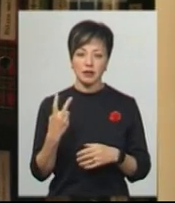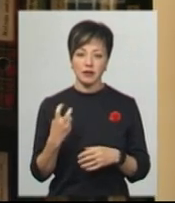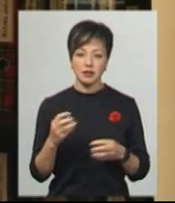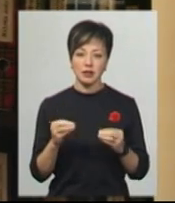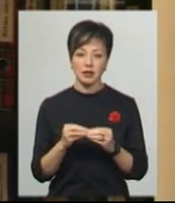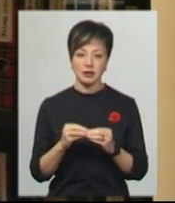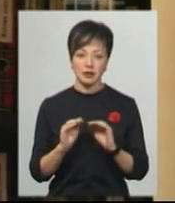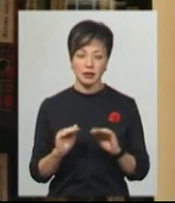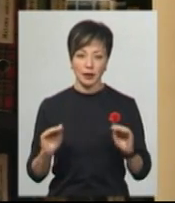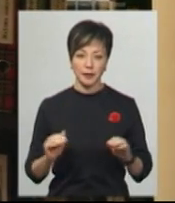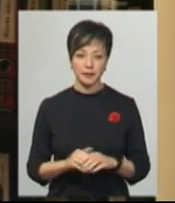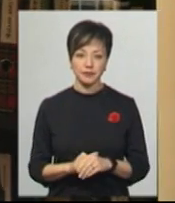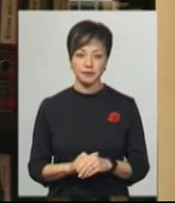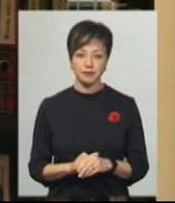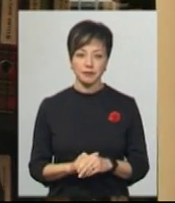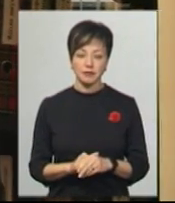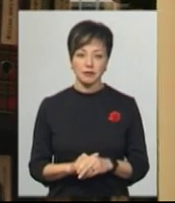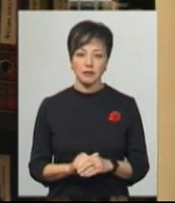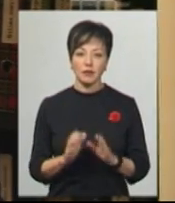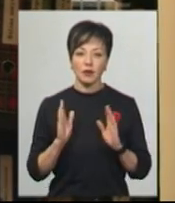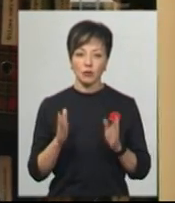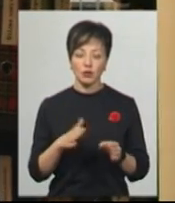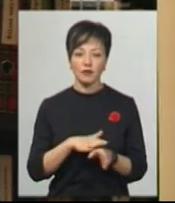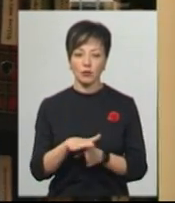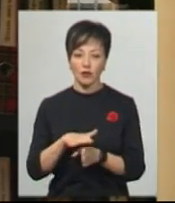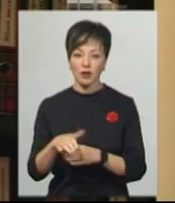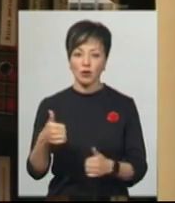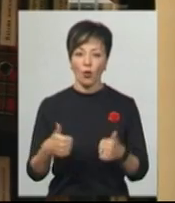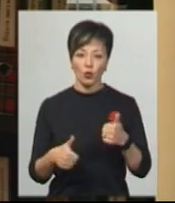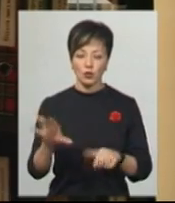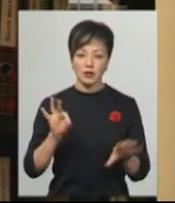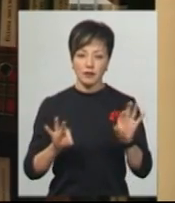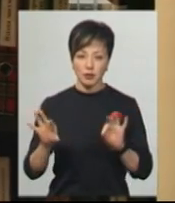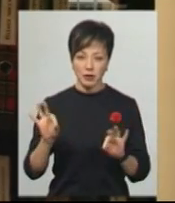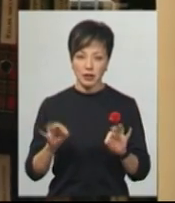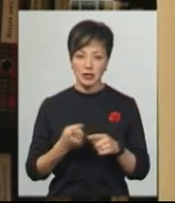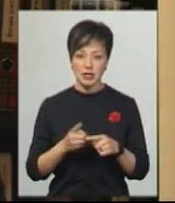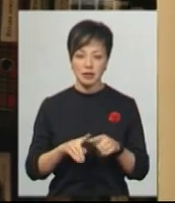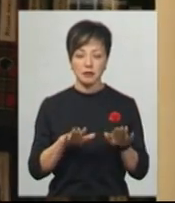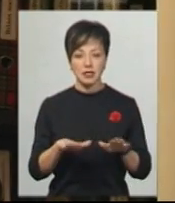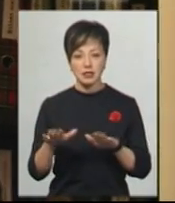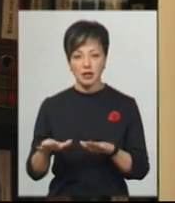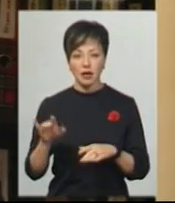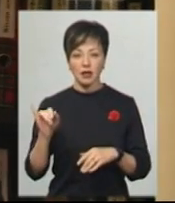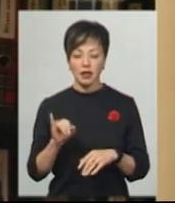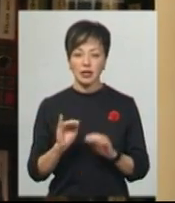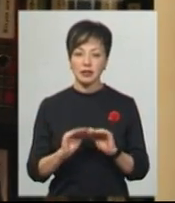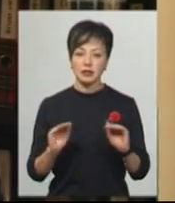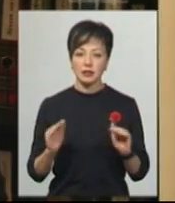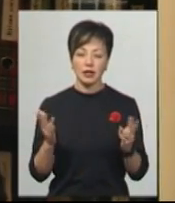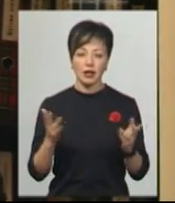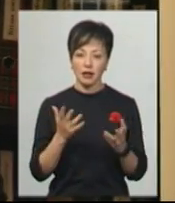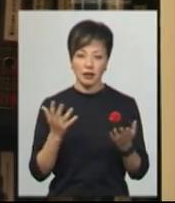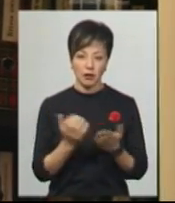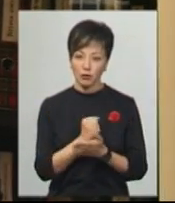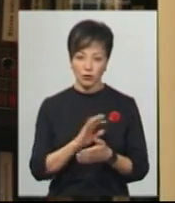учням. Звісно, буде відбуватися конкурсний відбір на ці місця і ті учні, які не